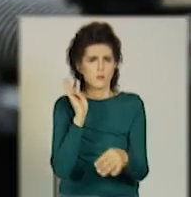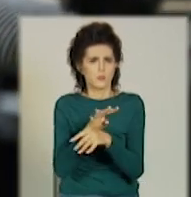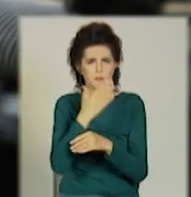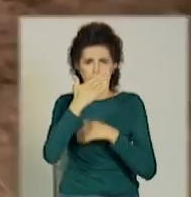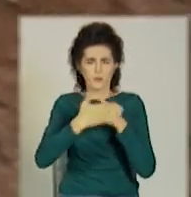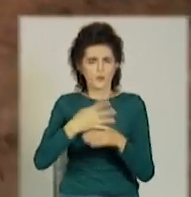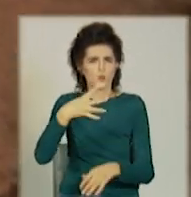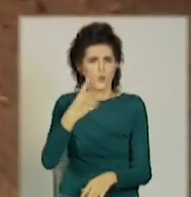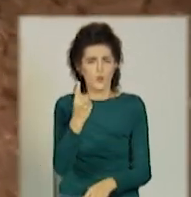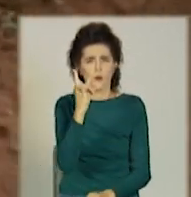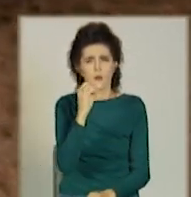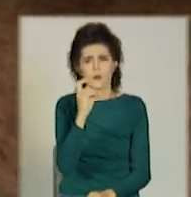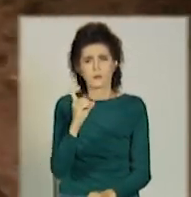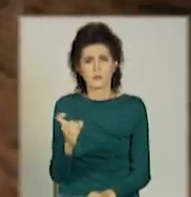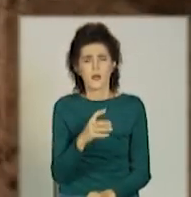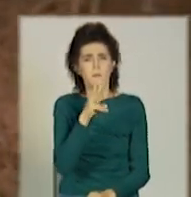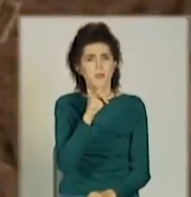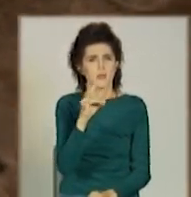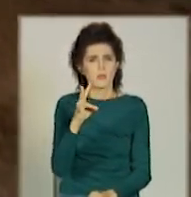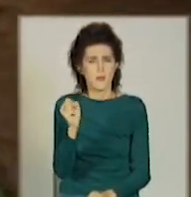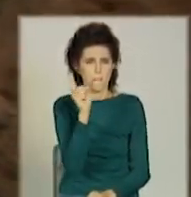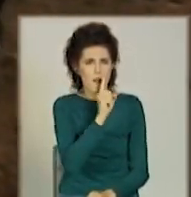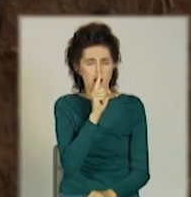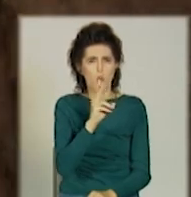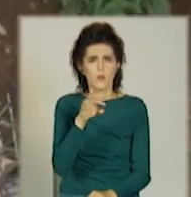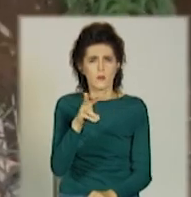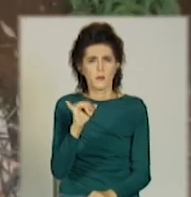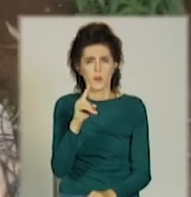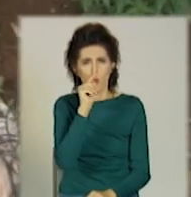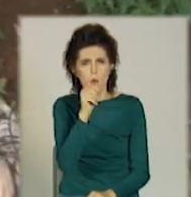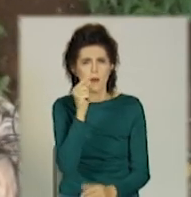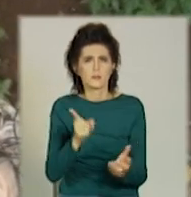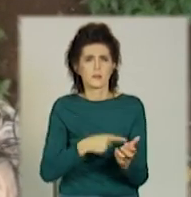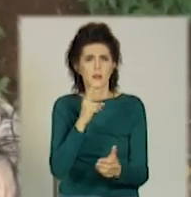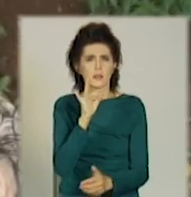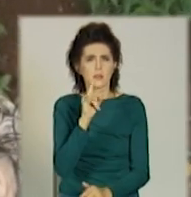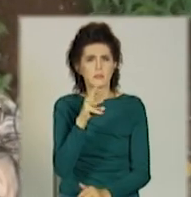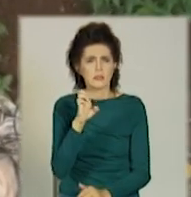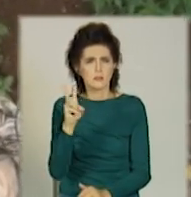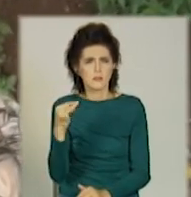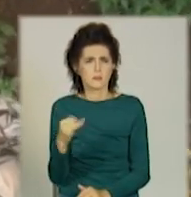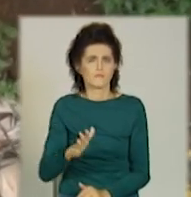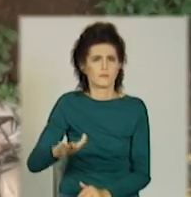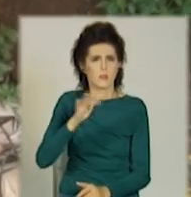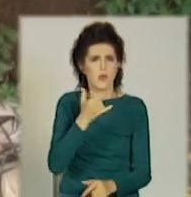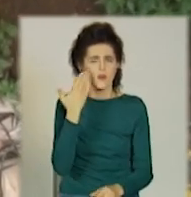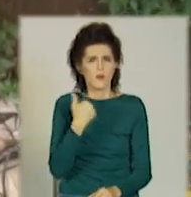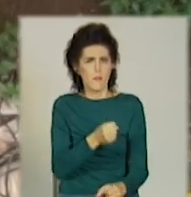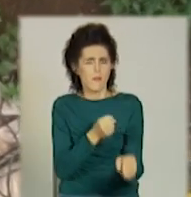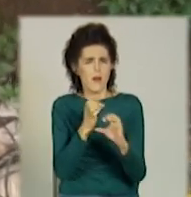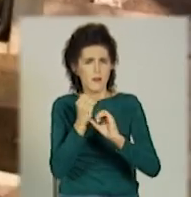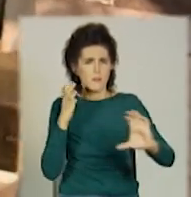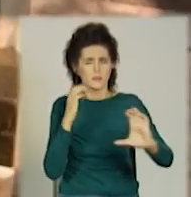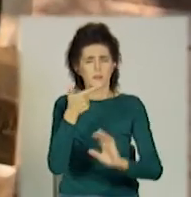41 раз. Міни великого калібру полетіли у бік Авдівки, Луганського та Кринського. Із гранатометів гатили